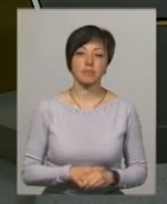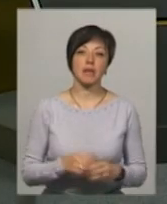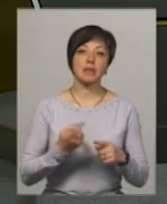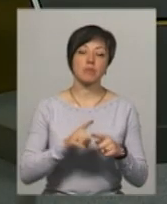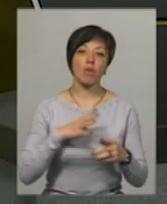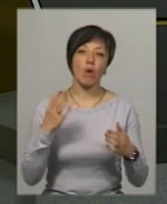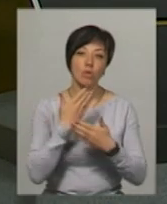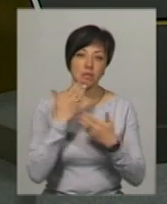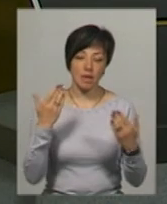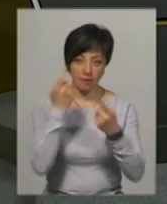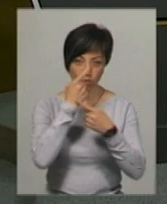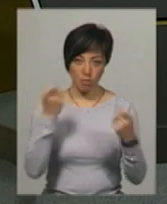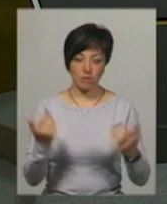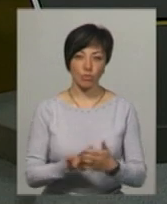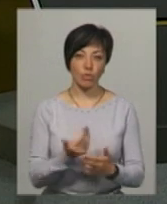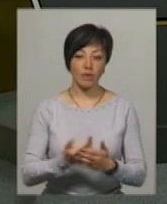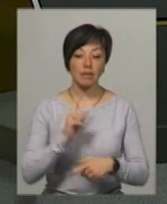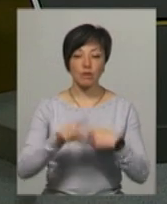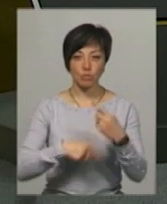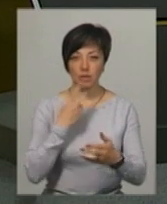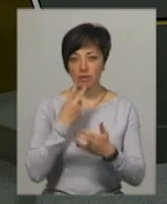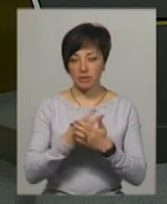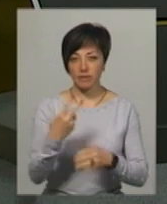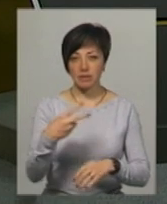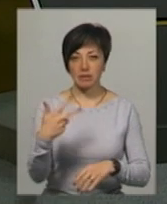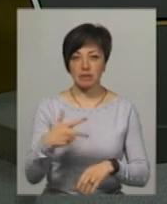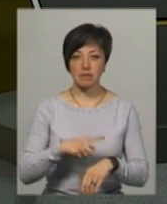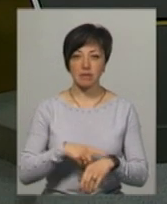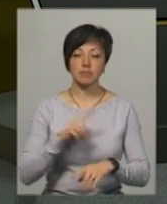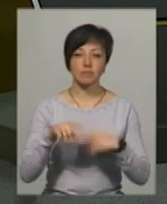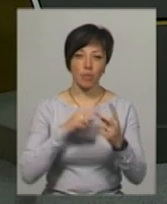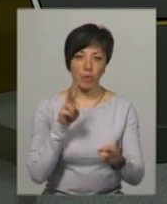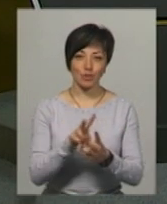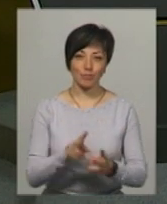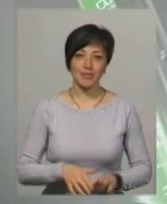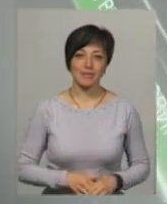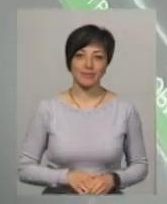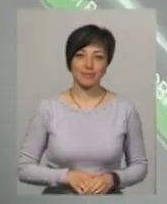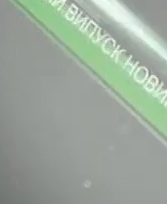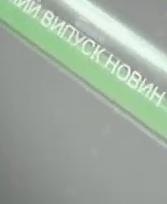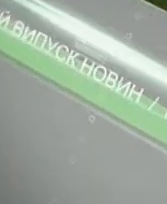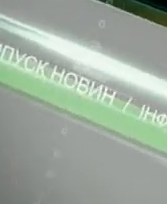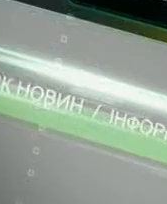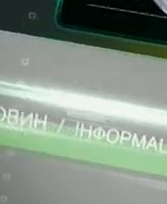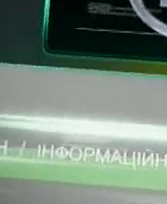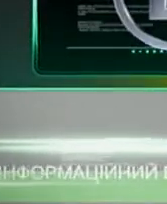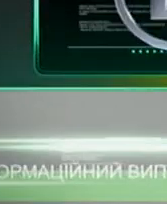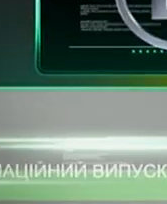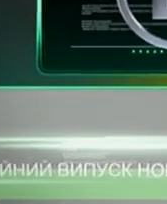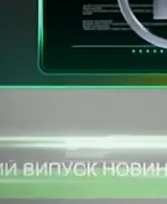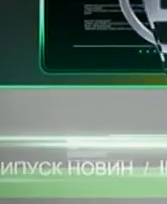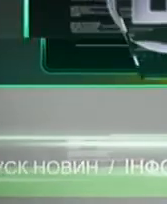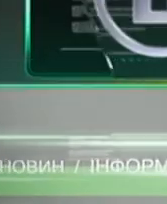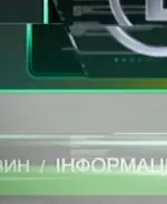Це була остання інформація цього випуску. Наступний ТВ – о 20.30. Побачимось! Детальнішу Детальнішу